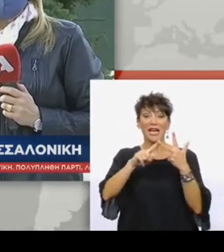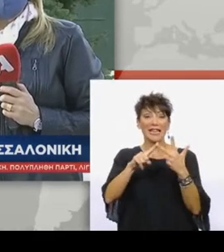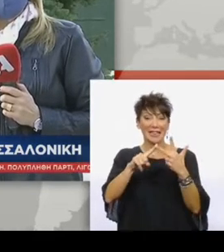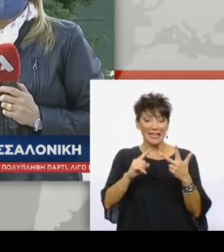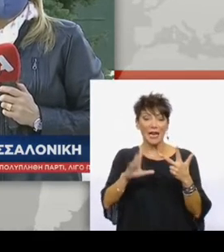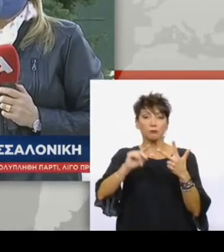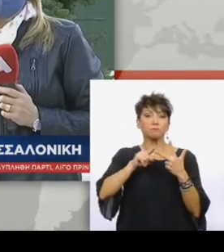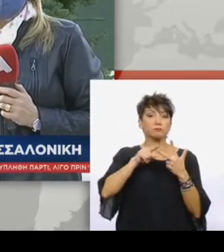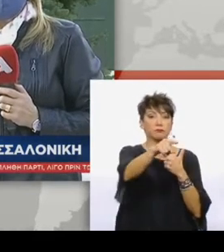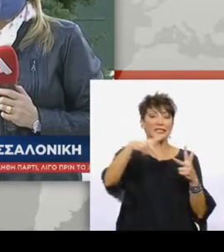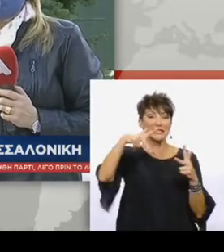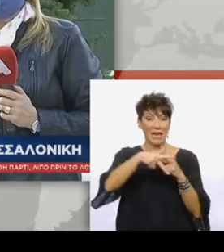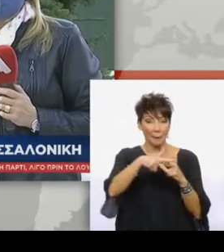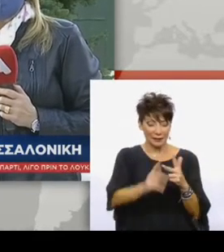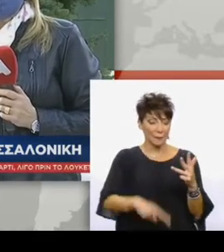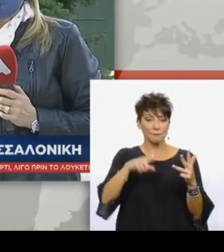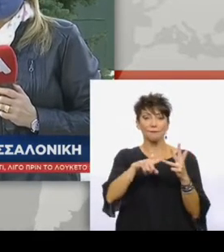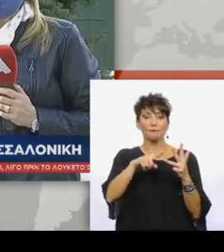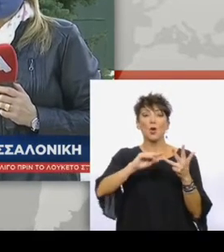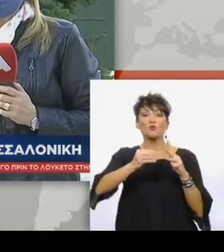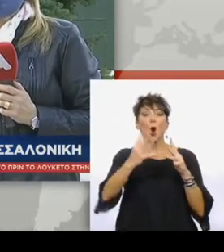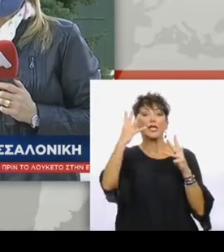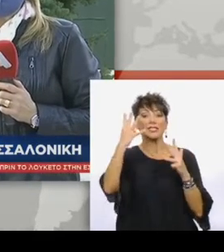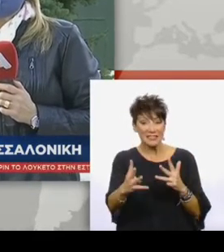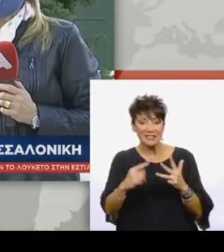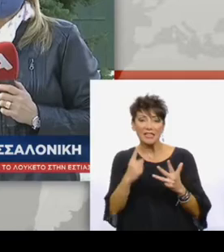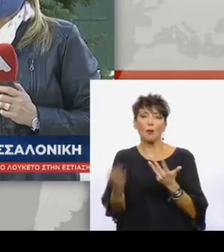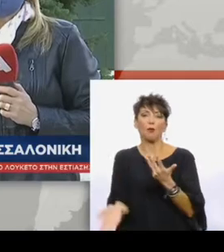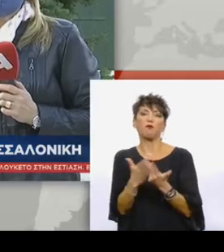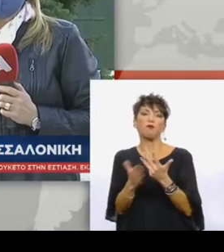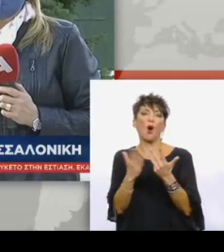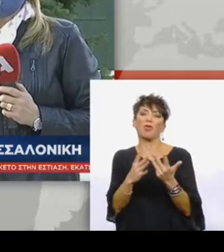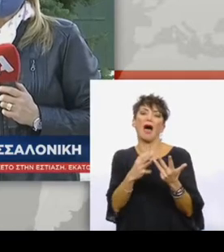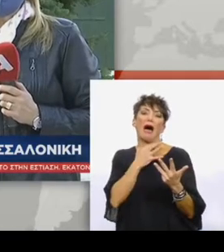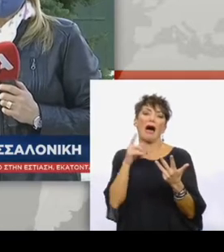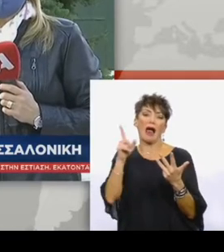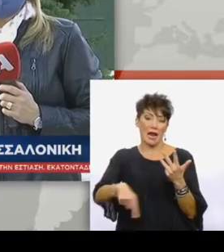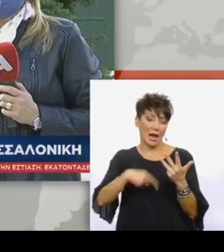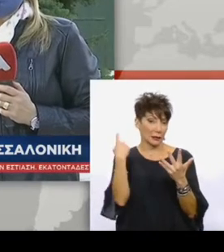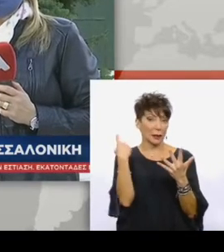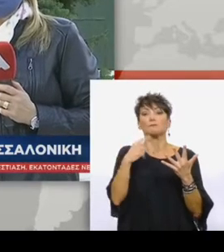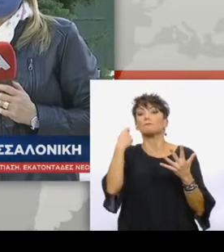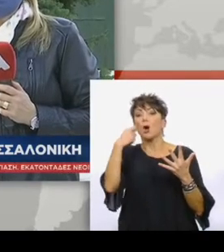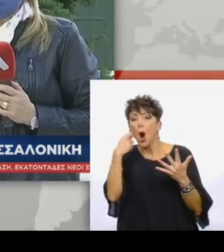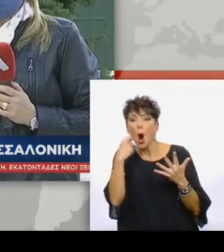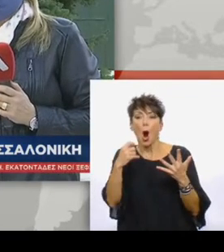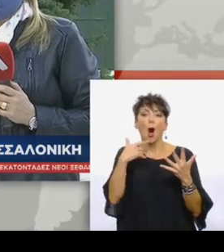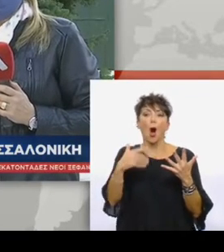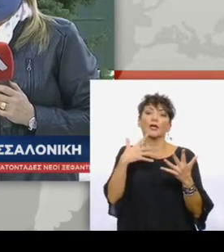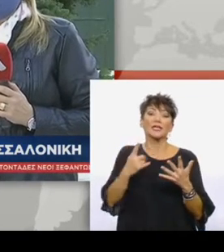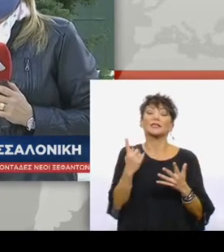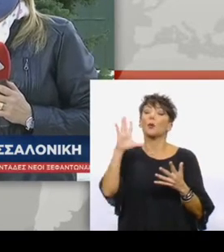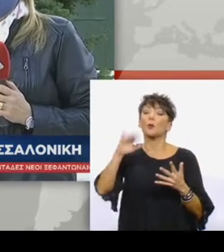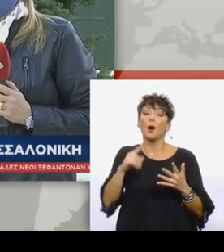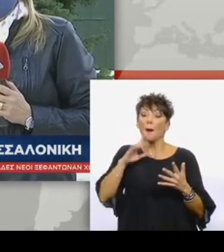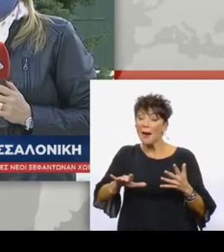μετάβαση σε τράπεζα. Νούμερο 4, κίνηση για παροχή βοήθειας ανθρώπους που έχουν ανάγκη και τώρα για τους γονείς που μεταφέρουν τα παιδιά τους